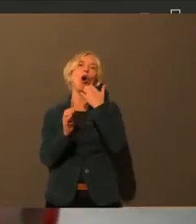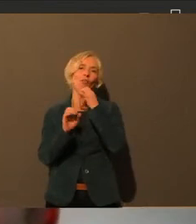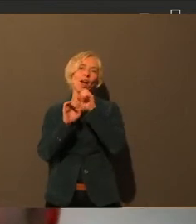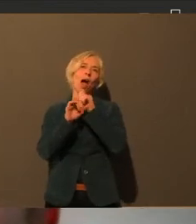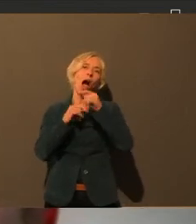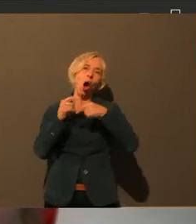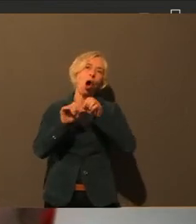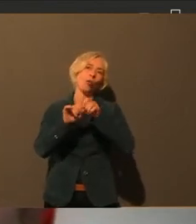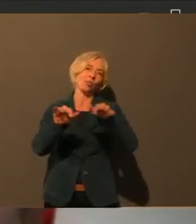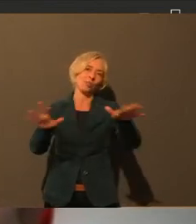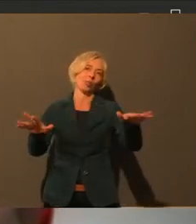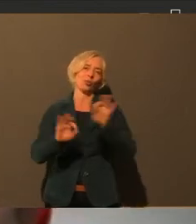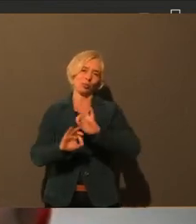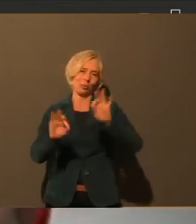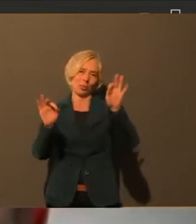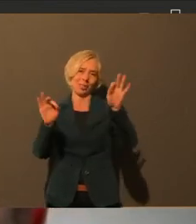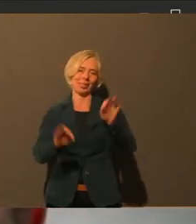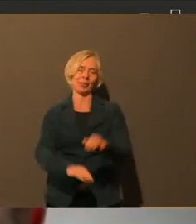Genau.